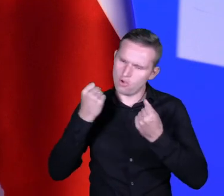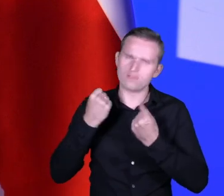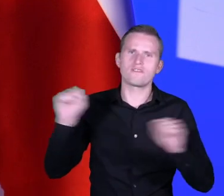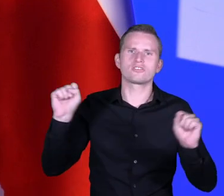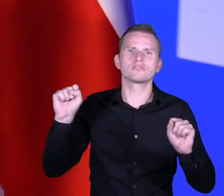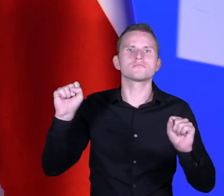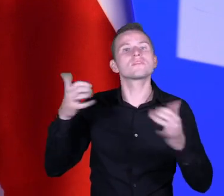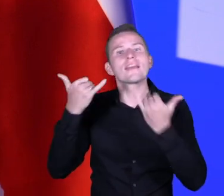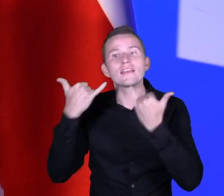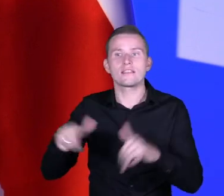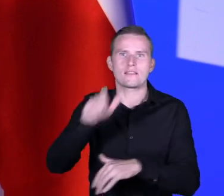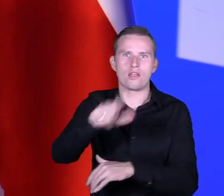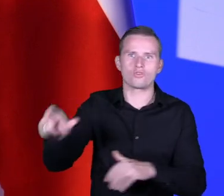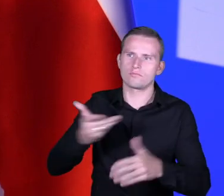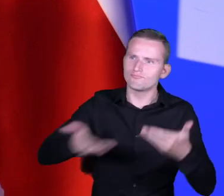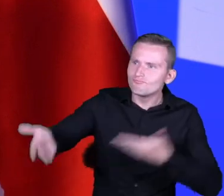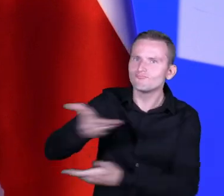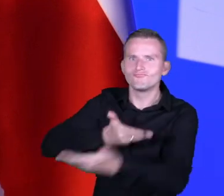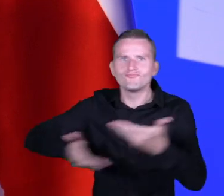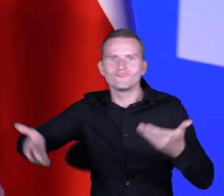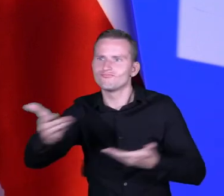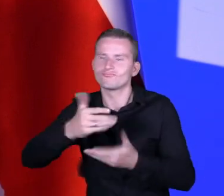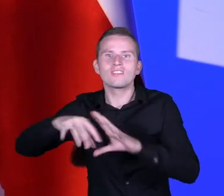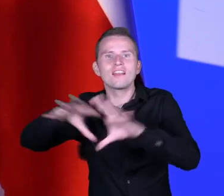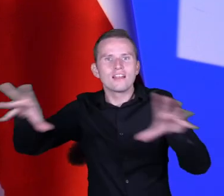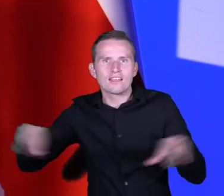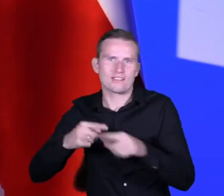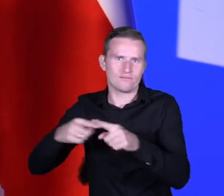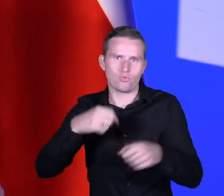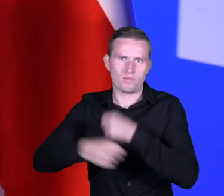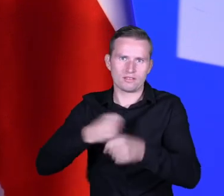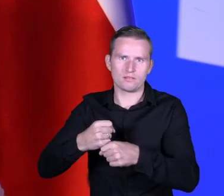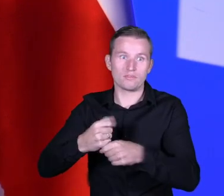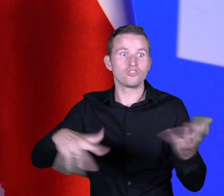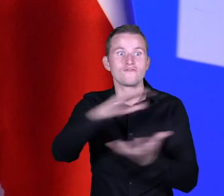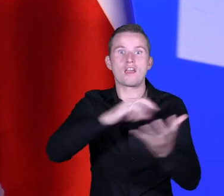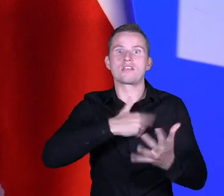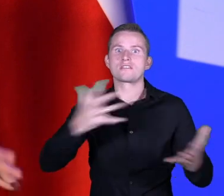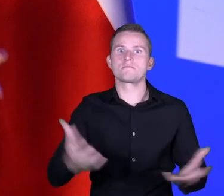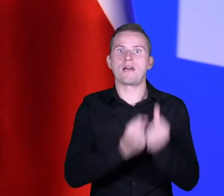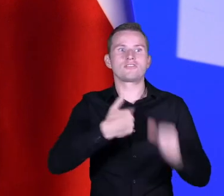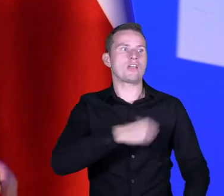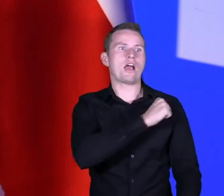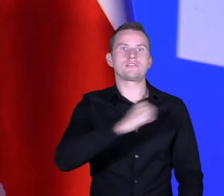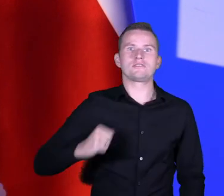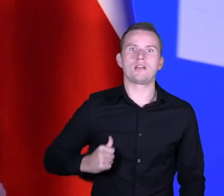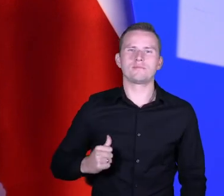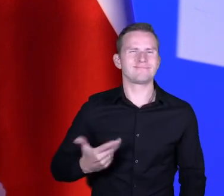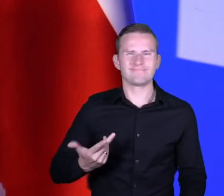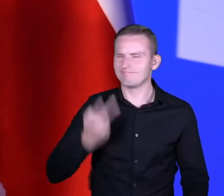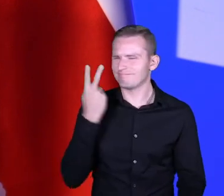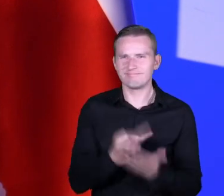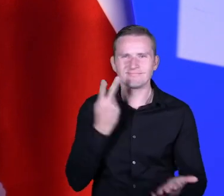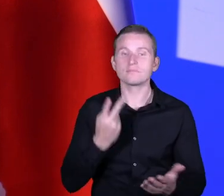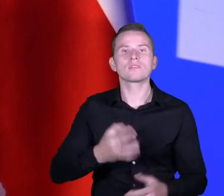relacje z innymi, żeby włączać? Nie narzucać, nie zbawiać świata, bo nie wszyscy za nami pójdą i taka stety czy